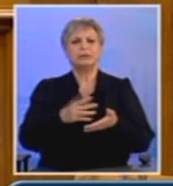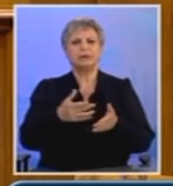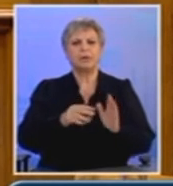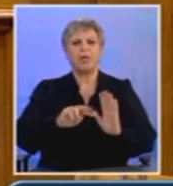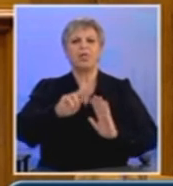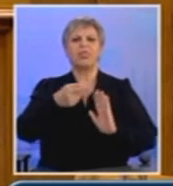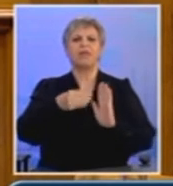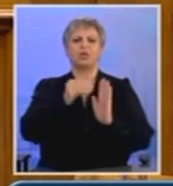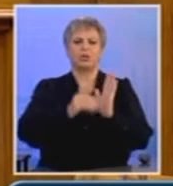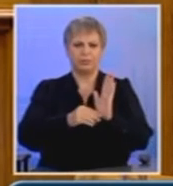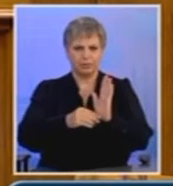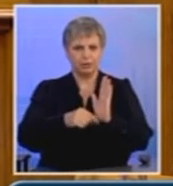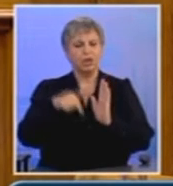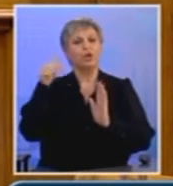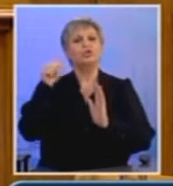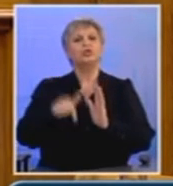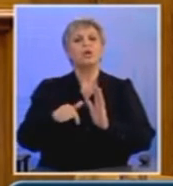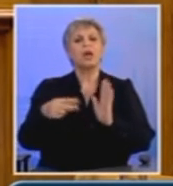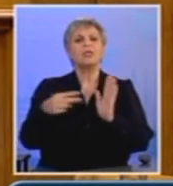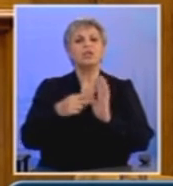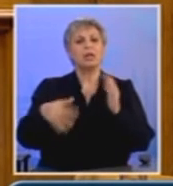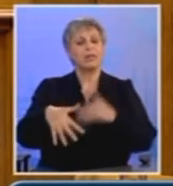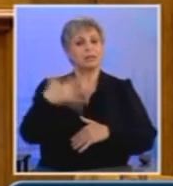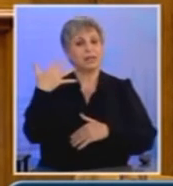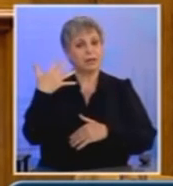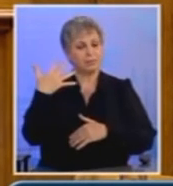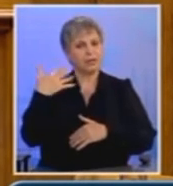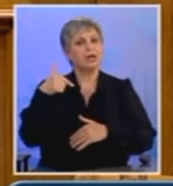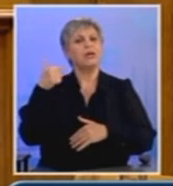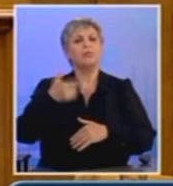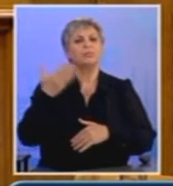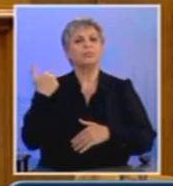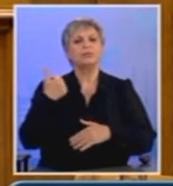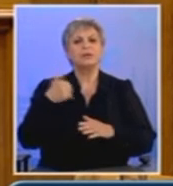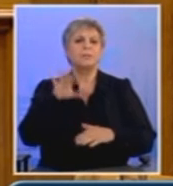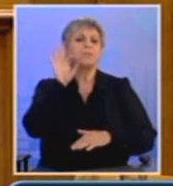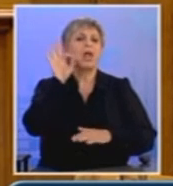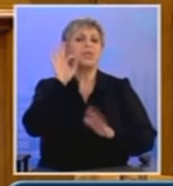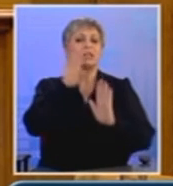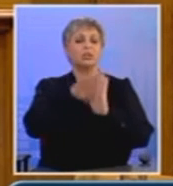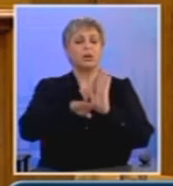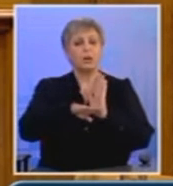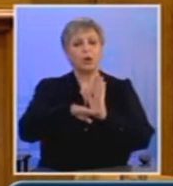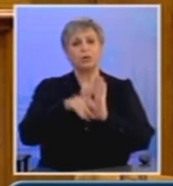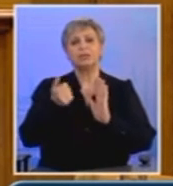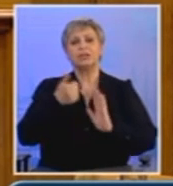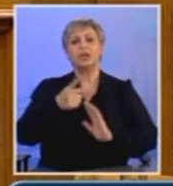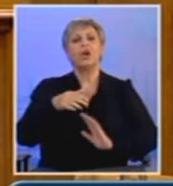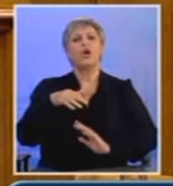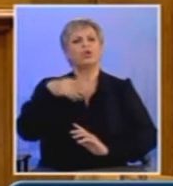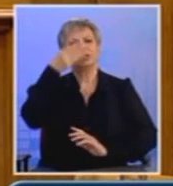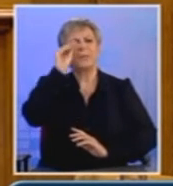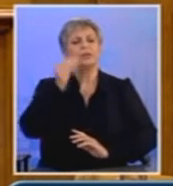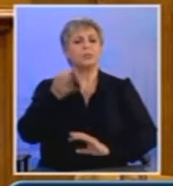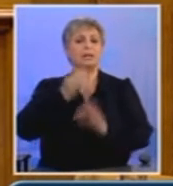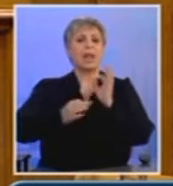το 2015 από το πρόγραμμα της Θεσσαλονίκης και θα τα ασκήσουμε όλα τα μνημόνια του κυρίου Τσίπρα